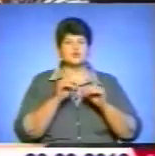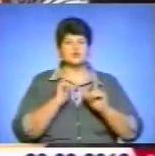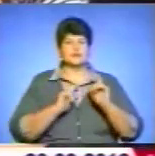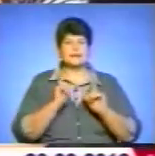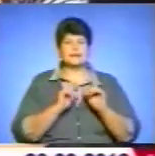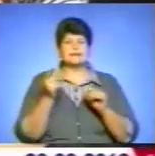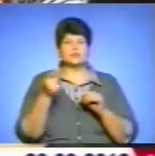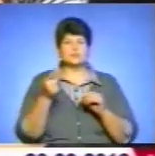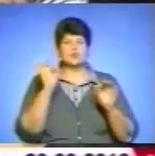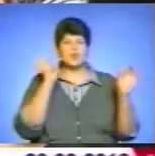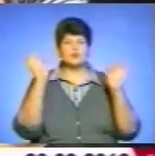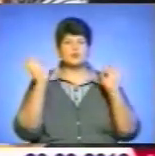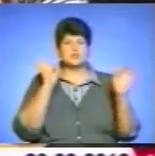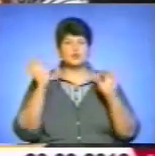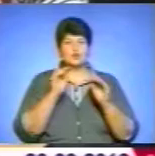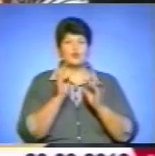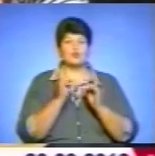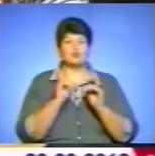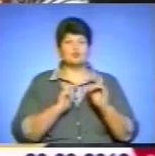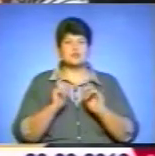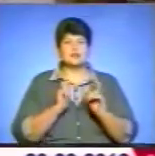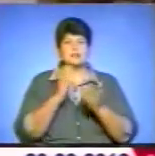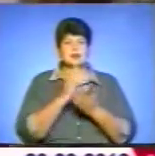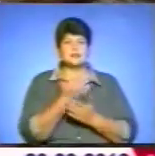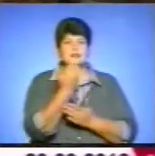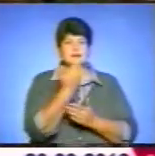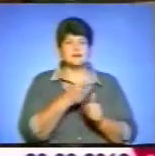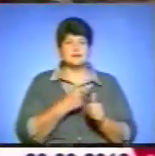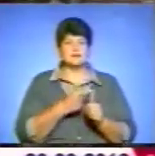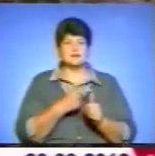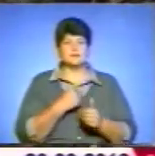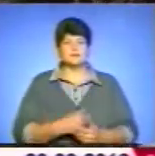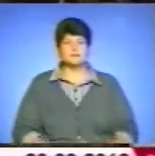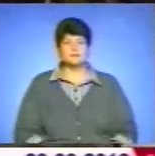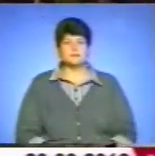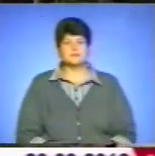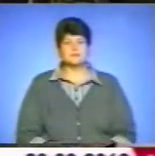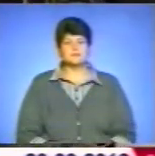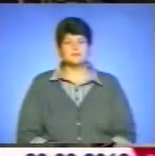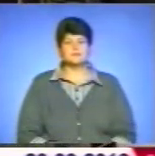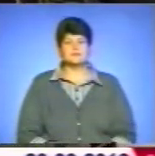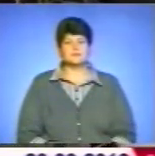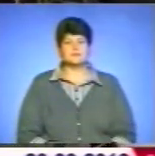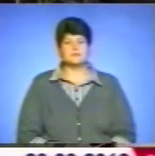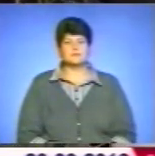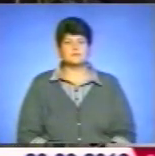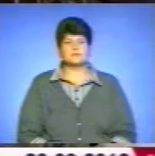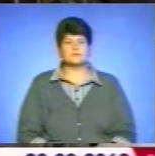музичного училища, яке носить її ім'я. Так під промінням сонечка яслим,